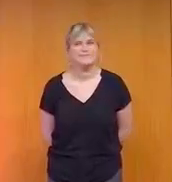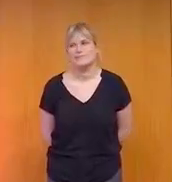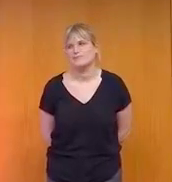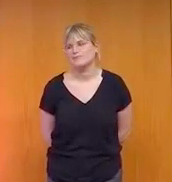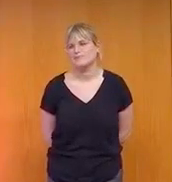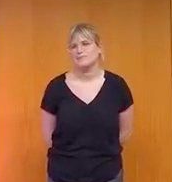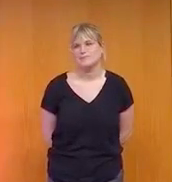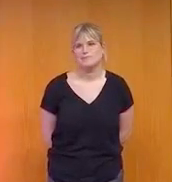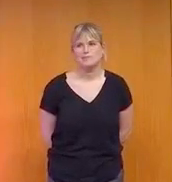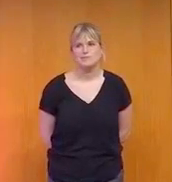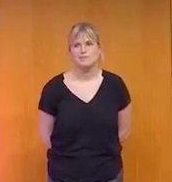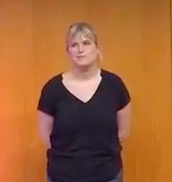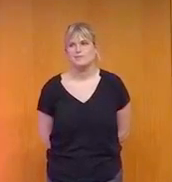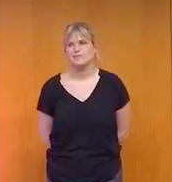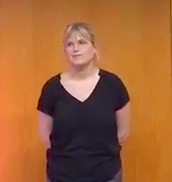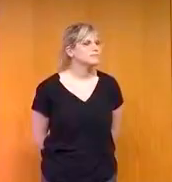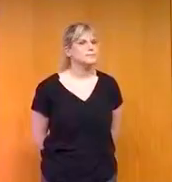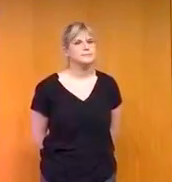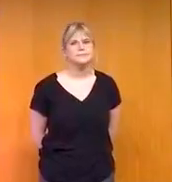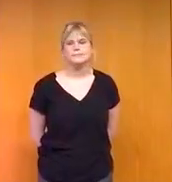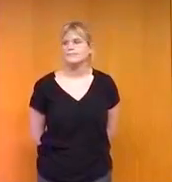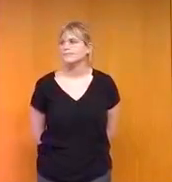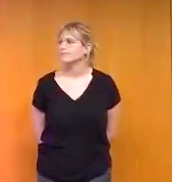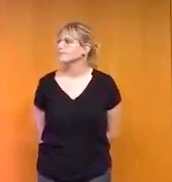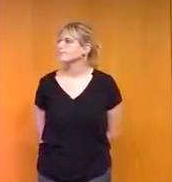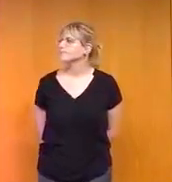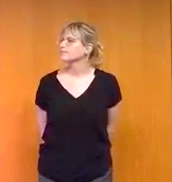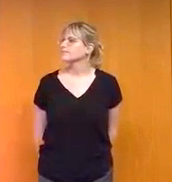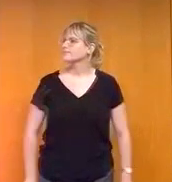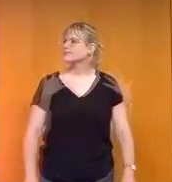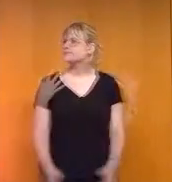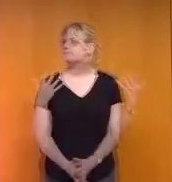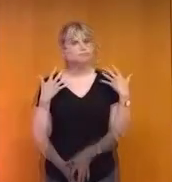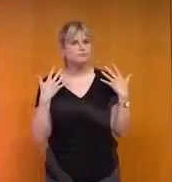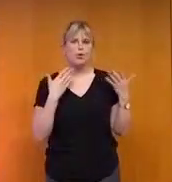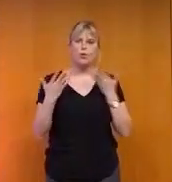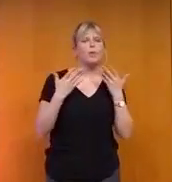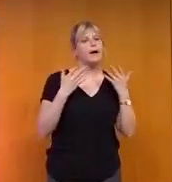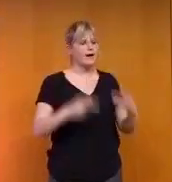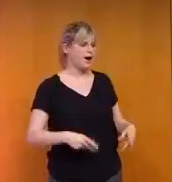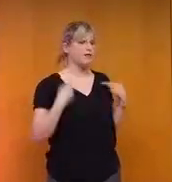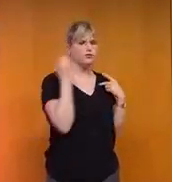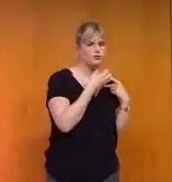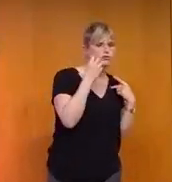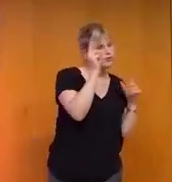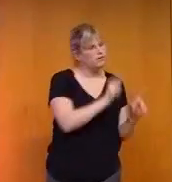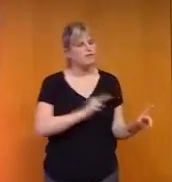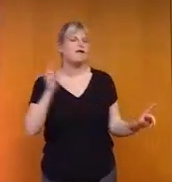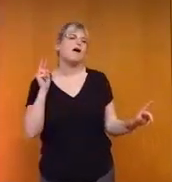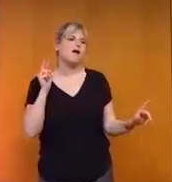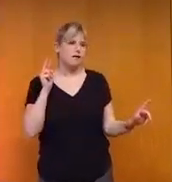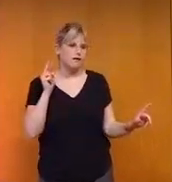psychologiques du rire. C'est que ça permet de prendre du recul par rapport aux événements de la vie, mais ça permet aussi de prendre du recul